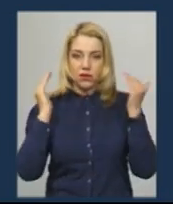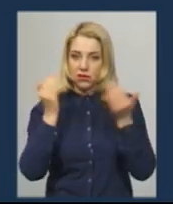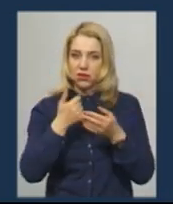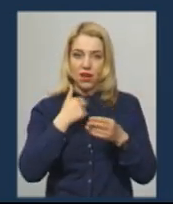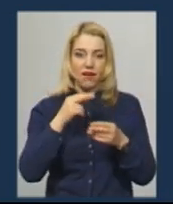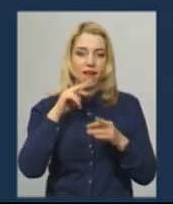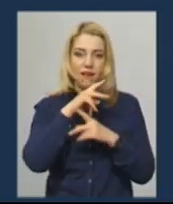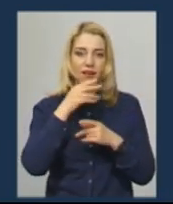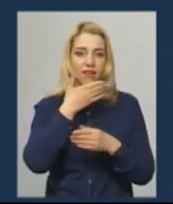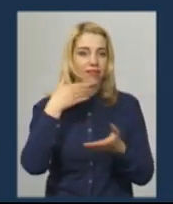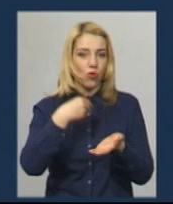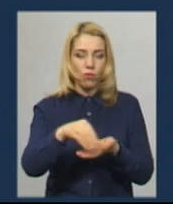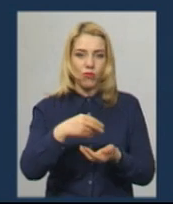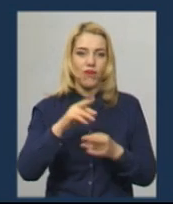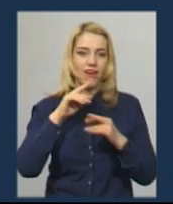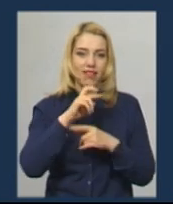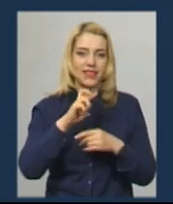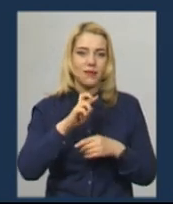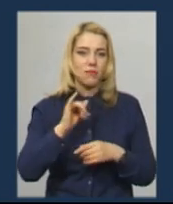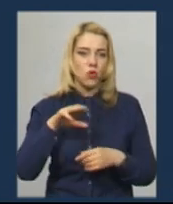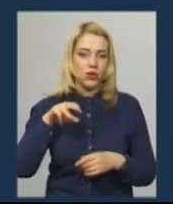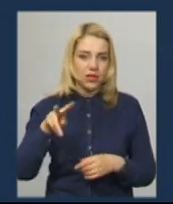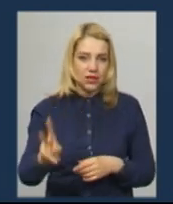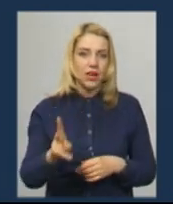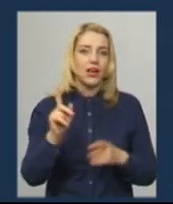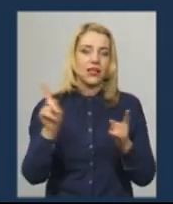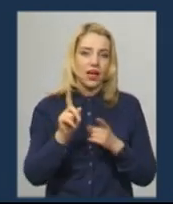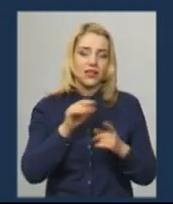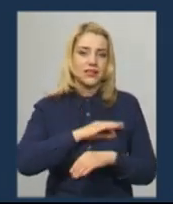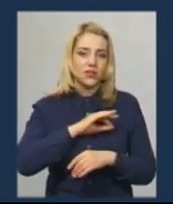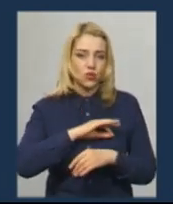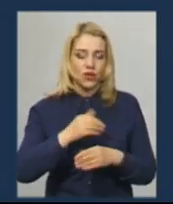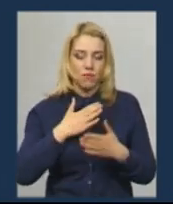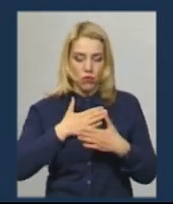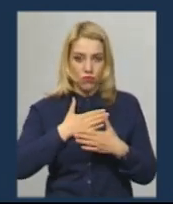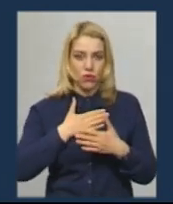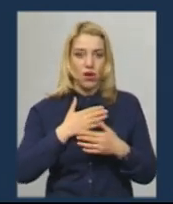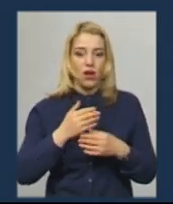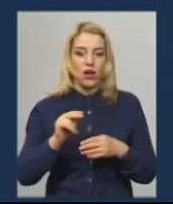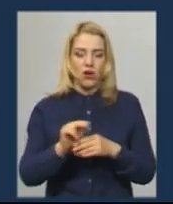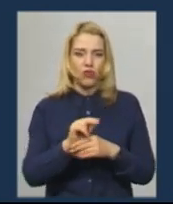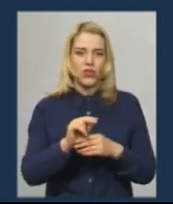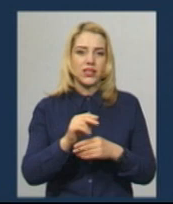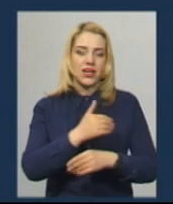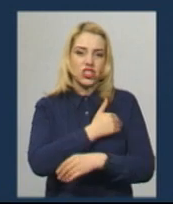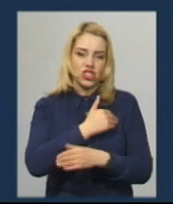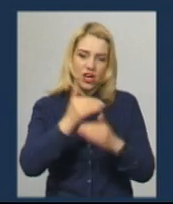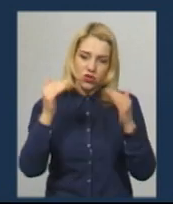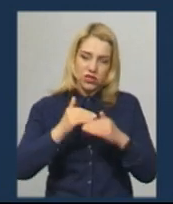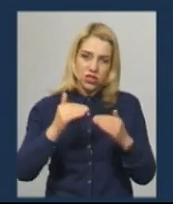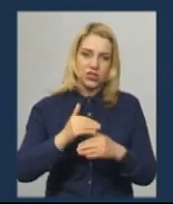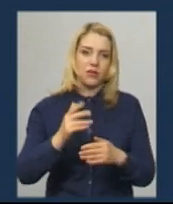купував. Всі антибіотики, які застосовувалися в прямому лікуванні, жарознижуючі препарати, були